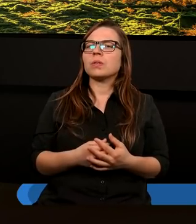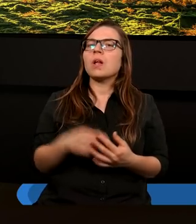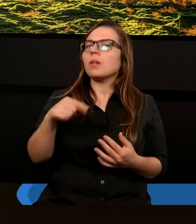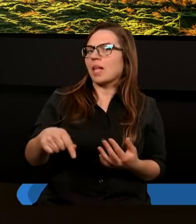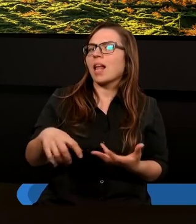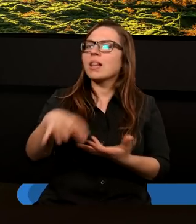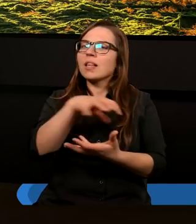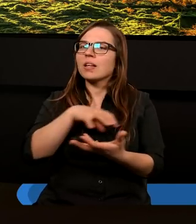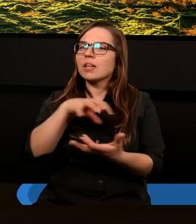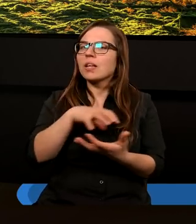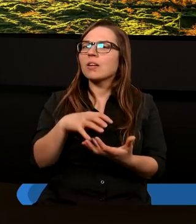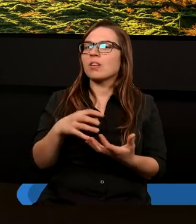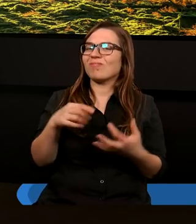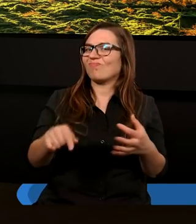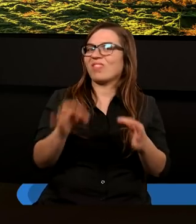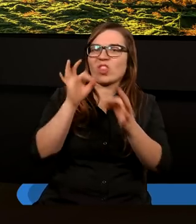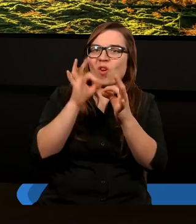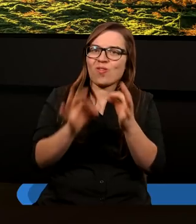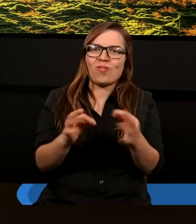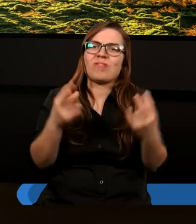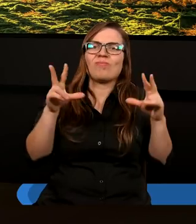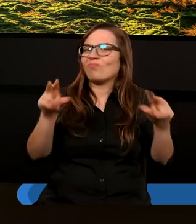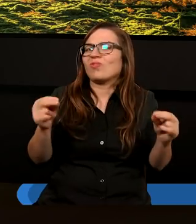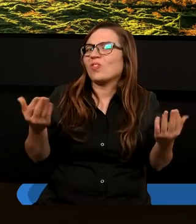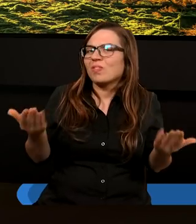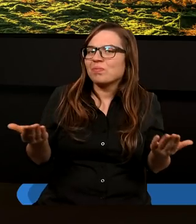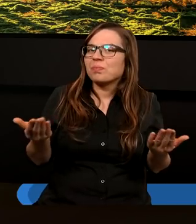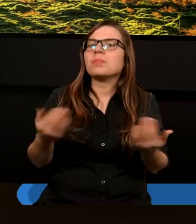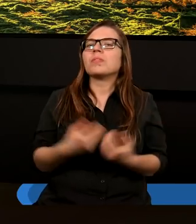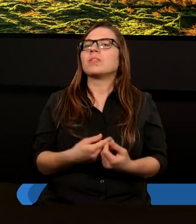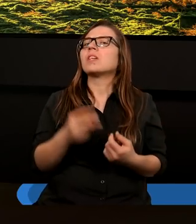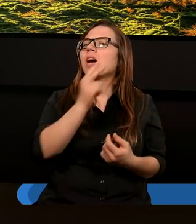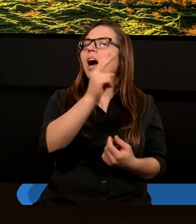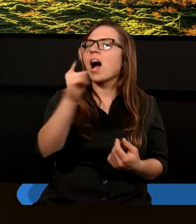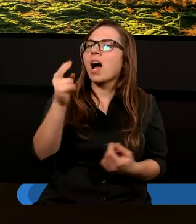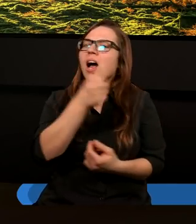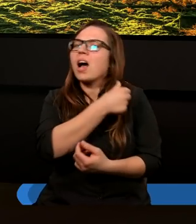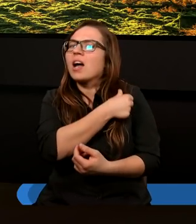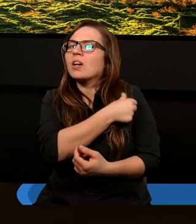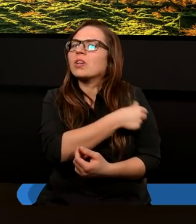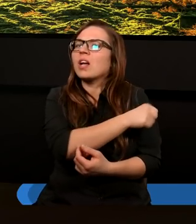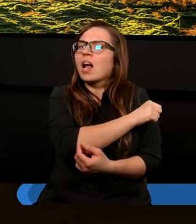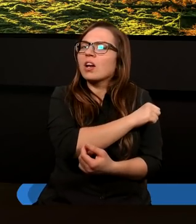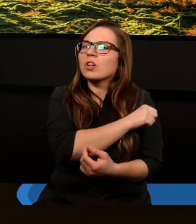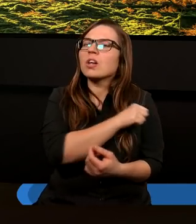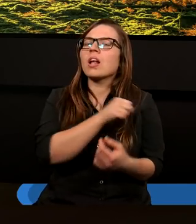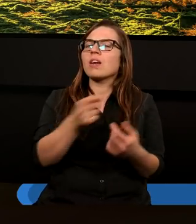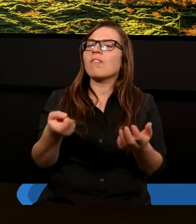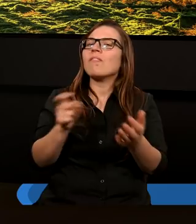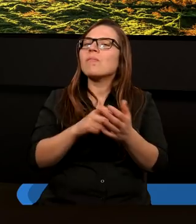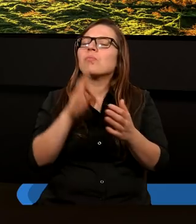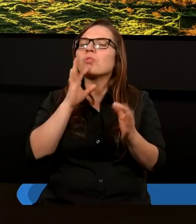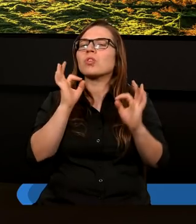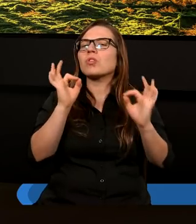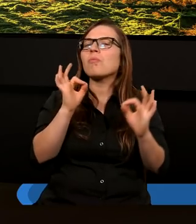świecie, który nie jest doskonały, nawet kościół chrześcijański wymaga troski.